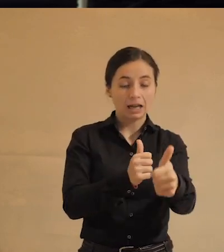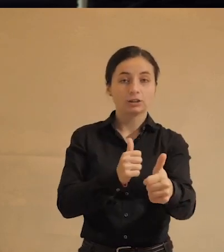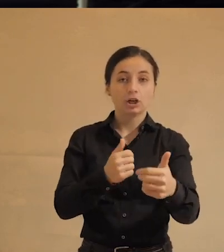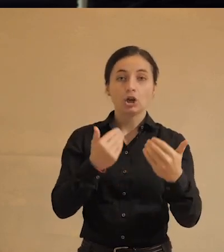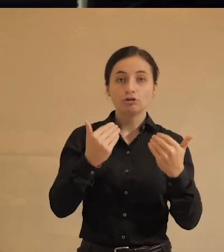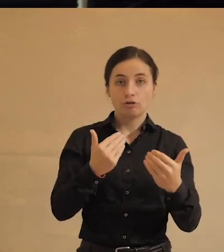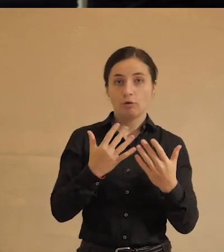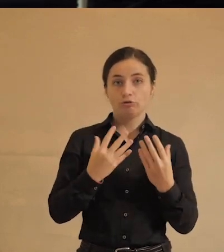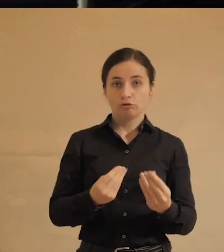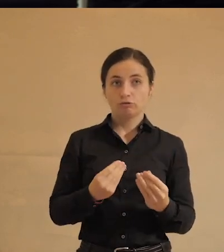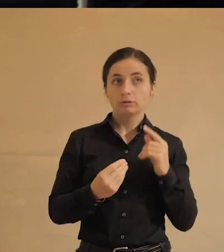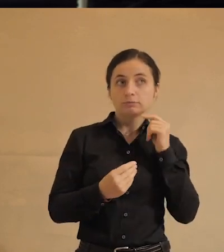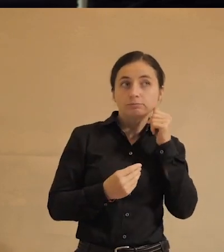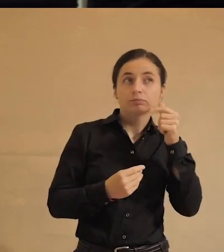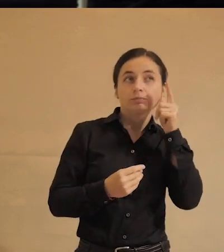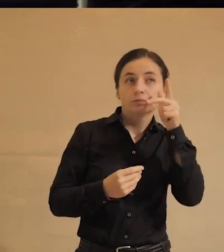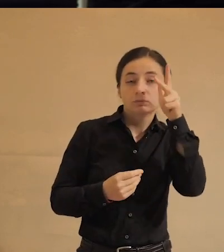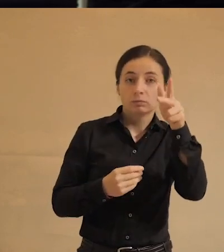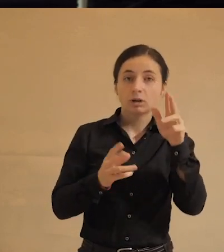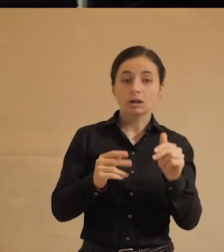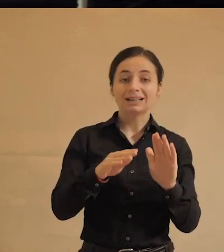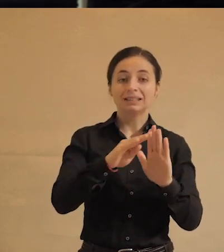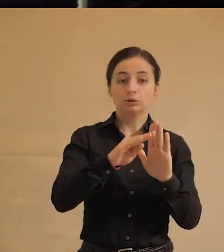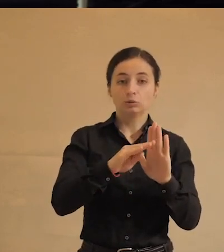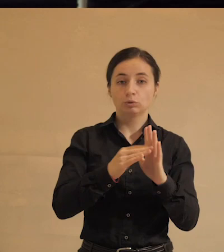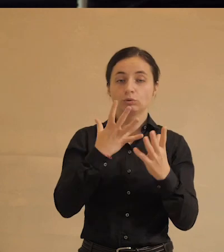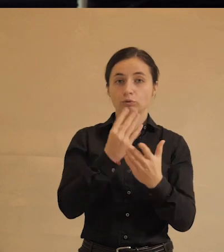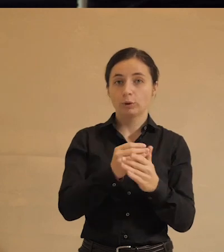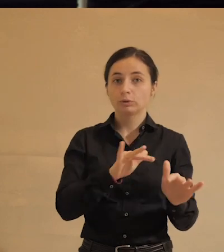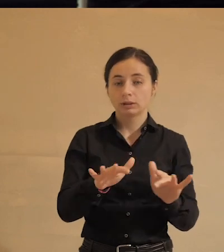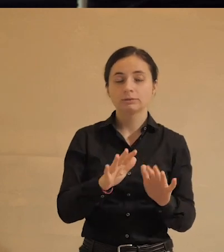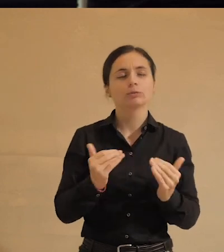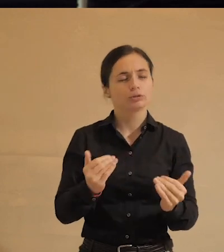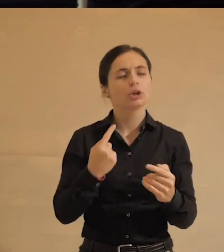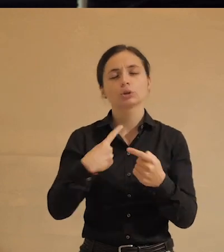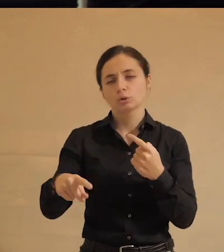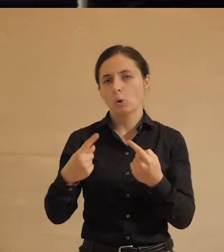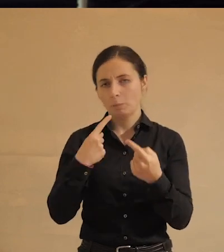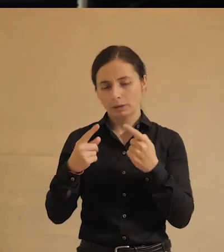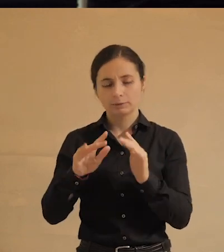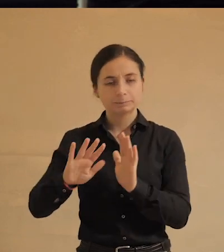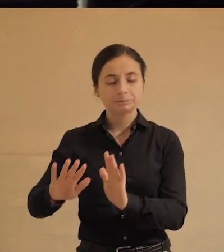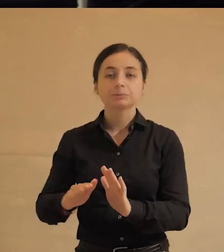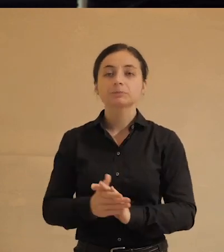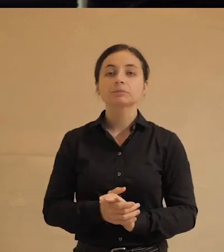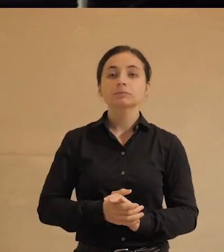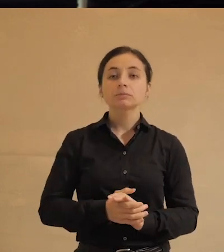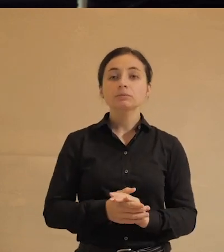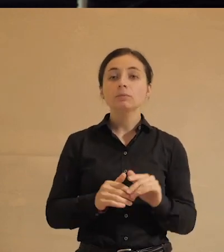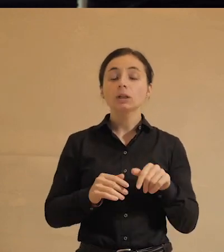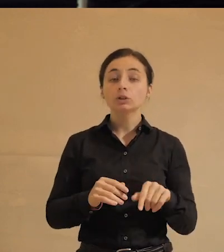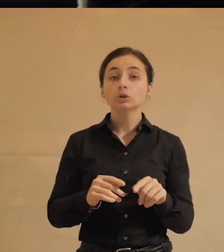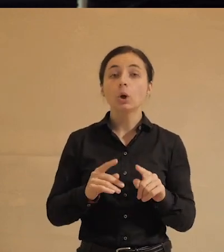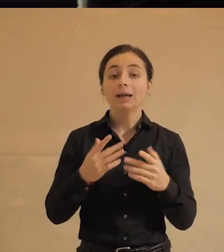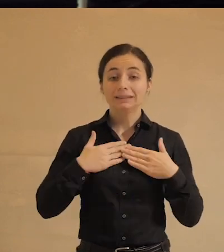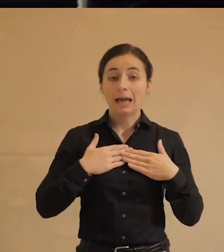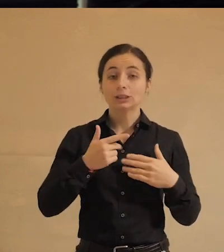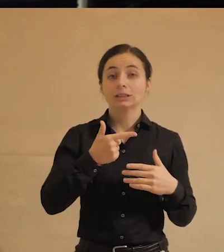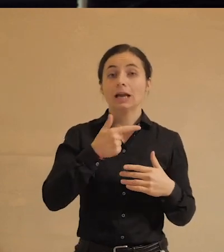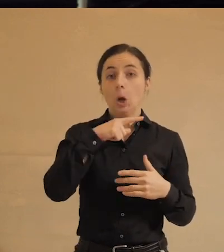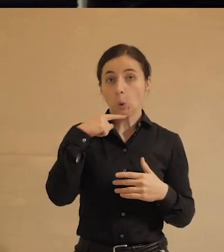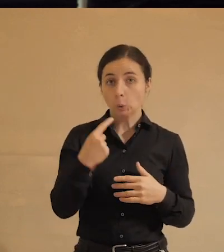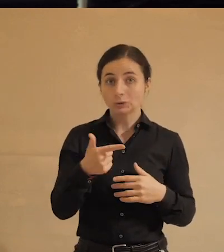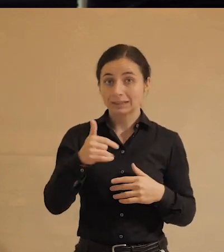и вообще как-то разумно структурировать свою деятельность. Но сейчас мы говорим не об этом, сейчас мы говорим о том, что сограждане наши